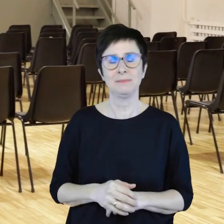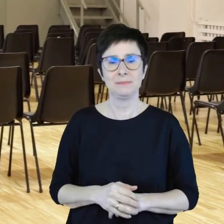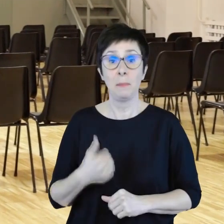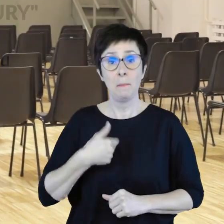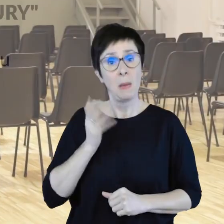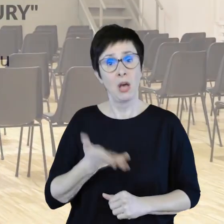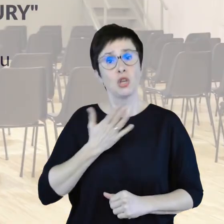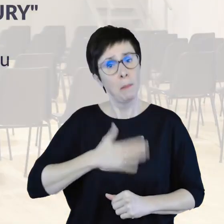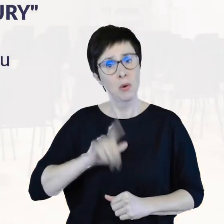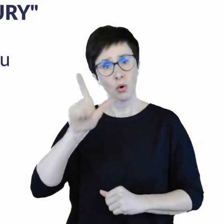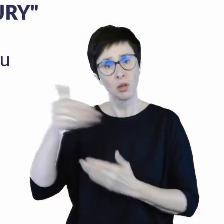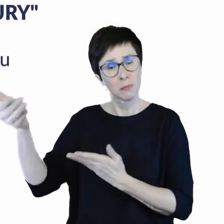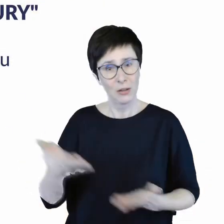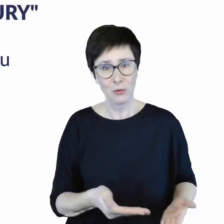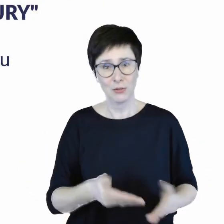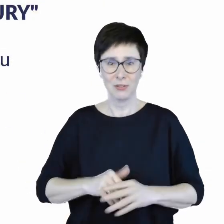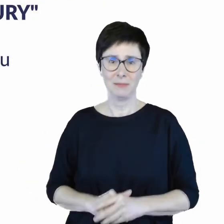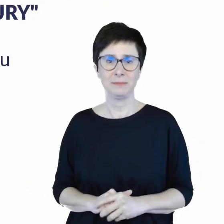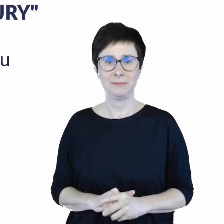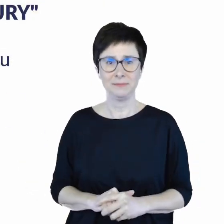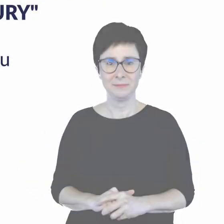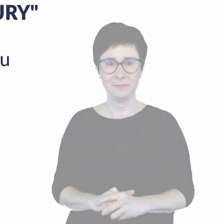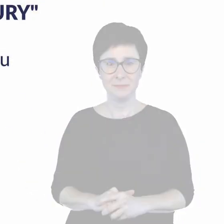Będzie nam miło móc Cię gościć.